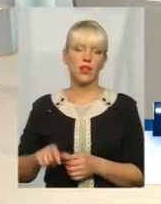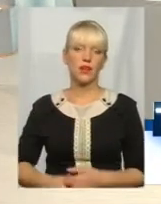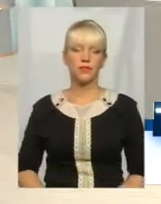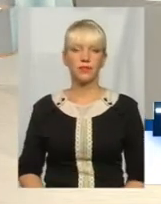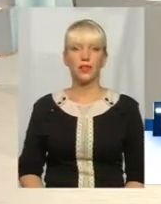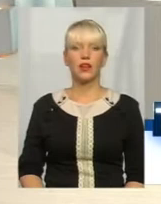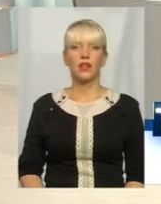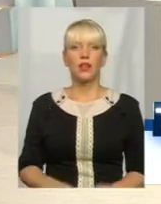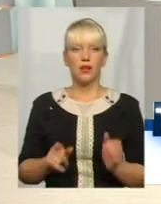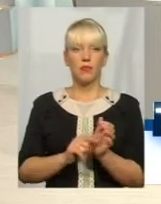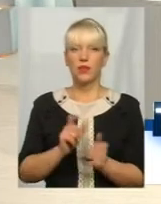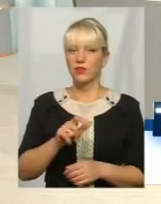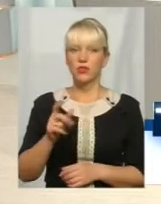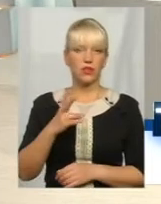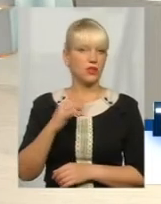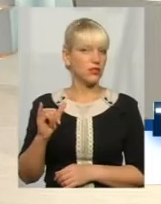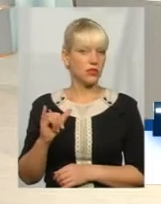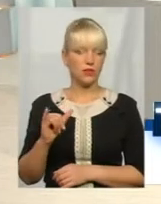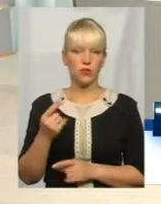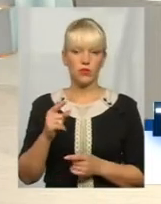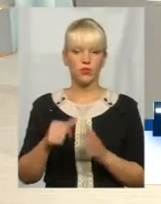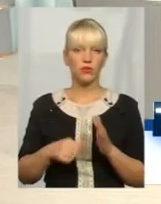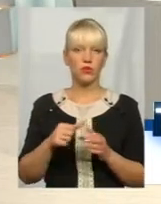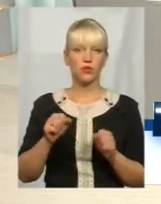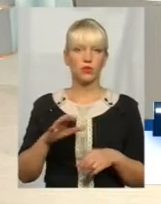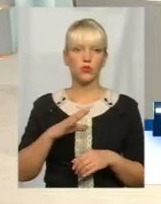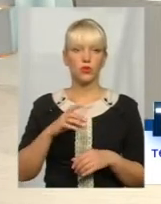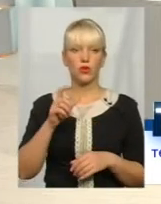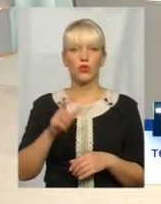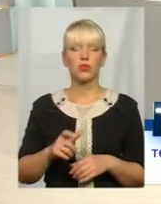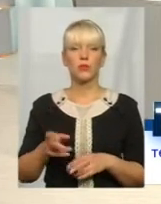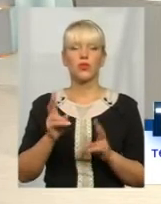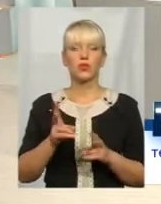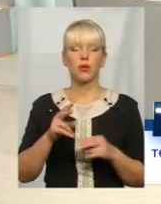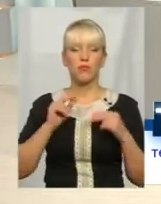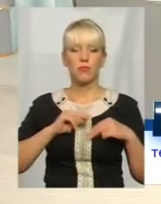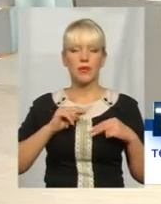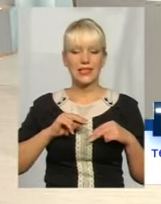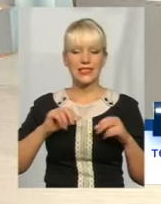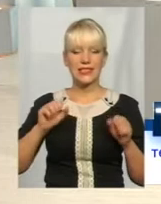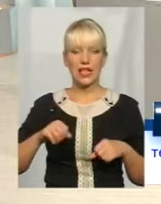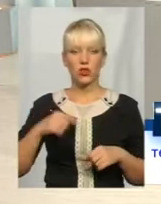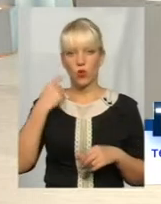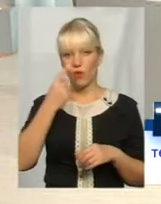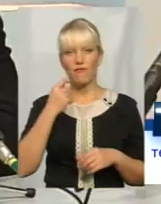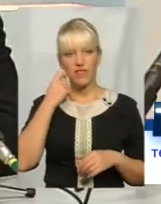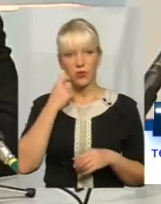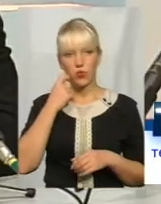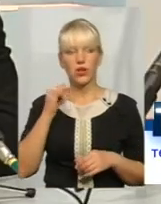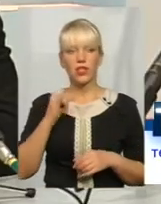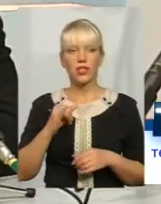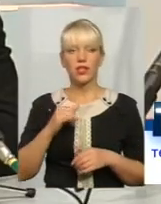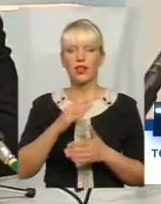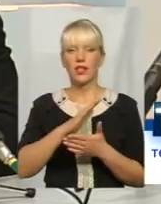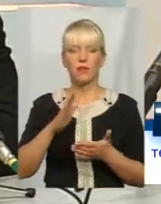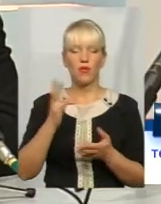Ну, пенсіонери, звичайно, ні, тому що безробітні може бути особа, яка працездатного віку і, звичайно, не